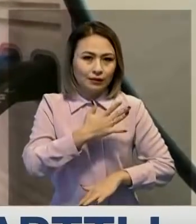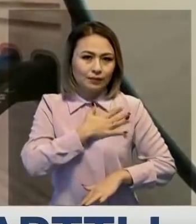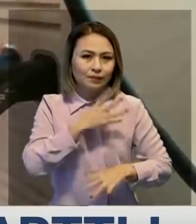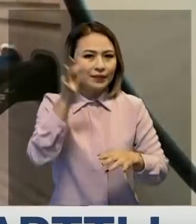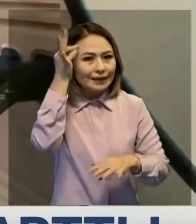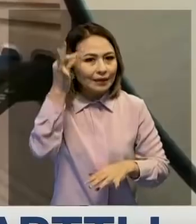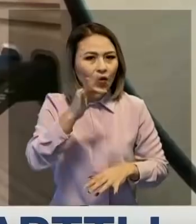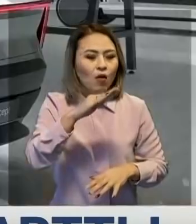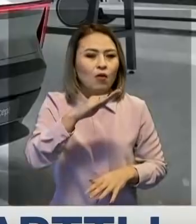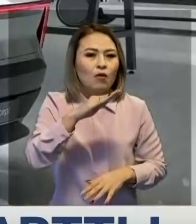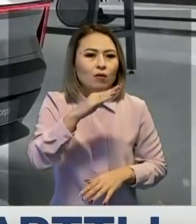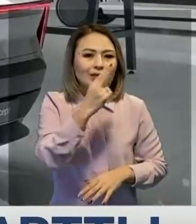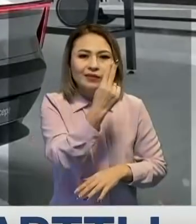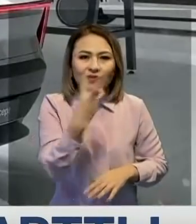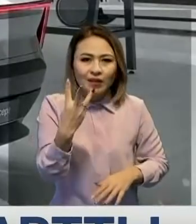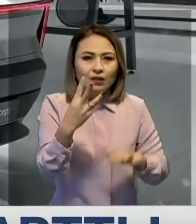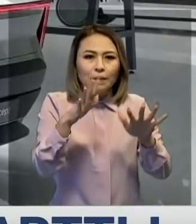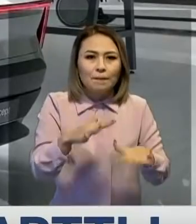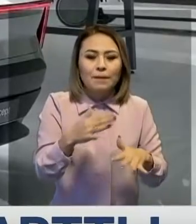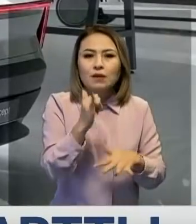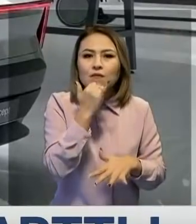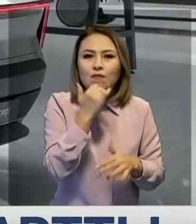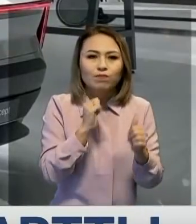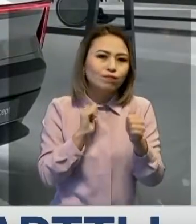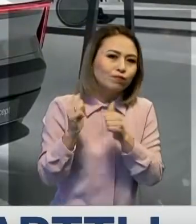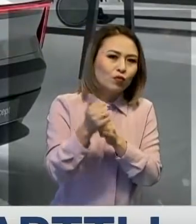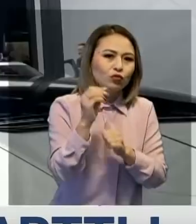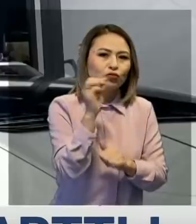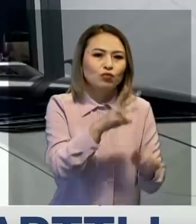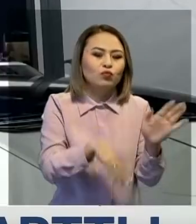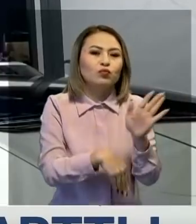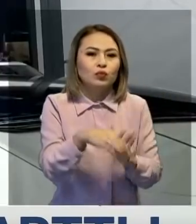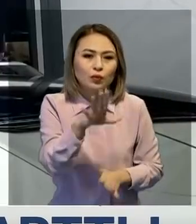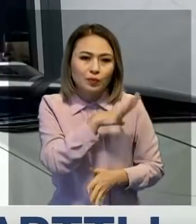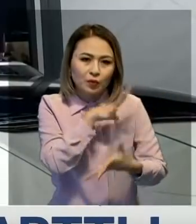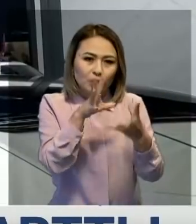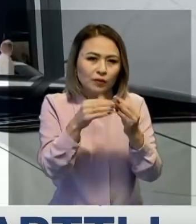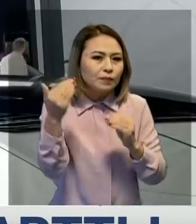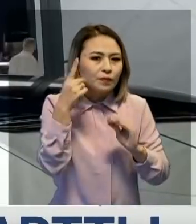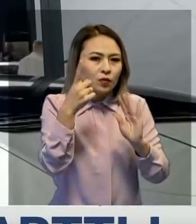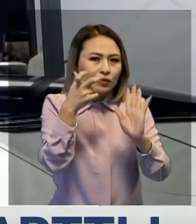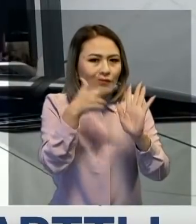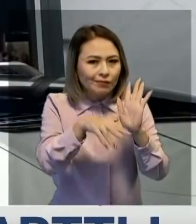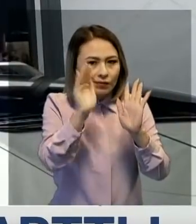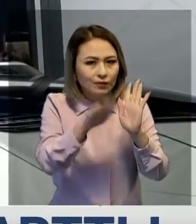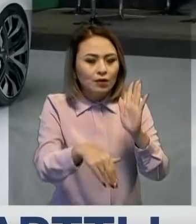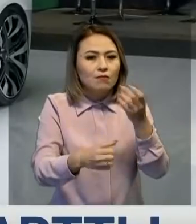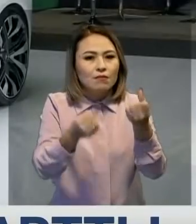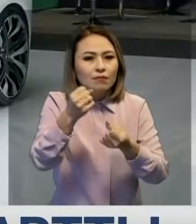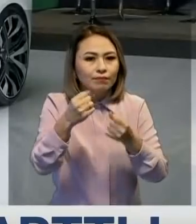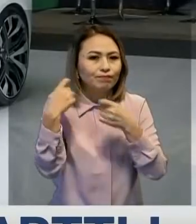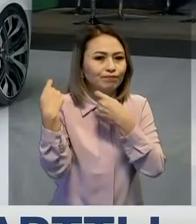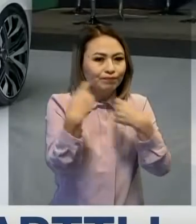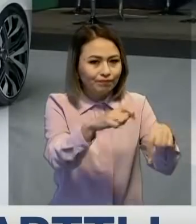фольсфаген жапондардың Тайота көлігін басы бозған жалпы болтыр. Бұл әлде осы санаттағы 180 мүмк темір тұлпар